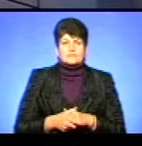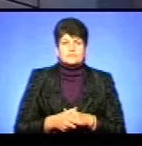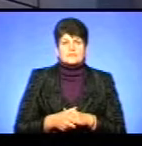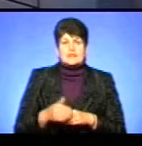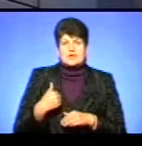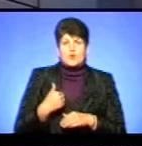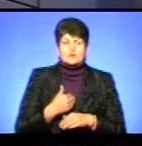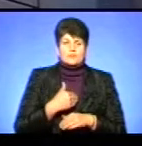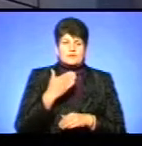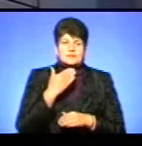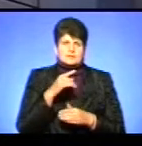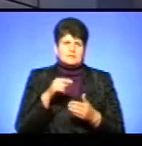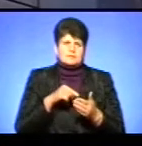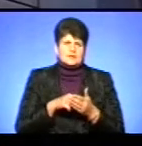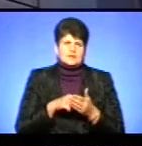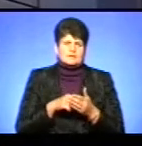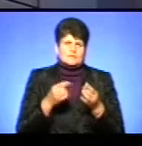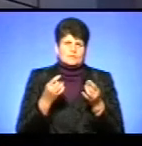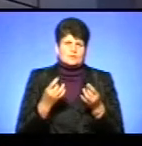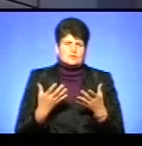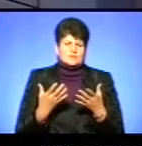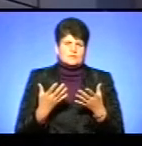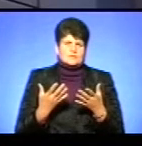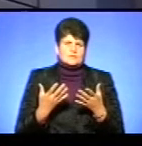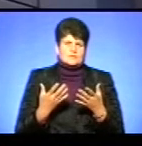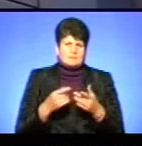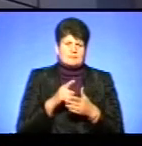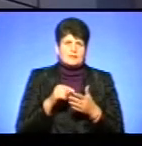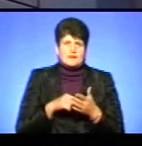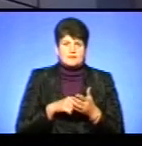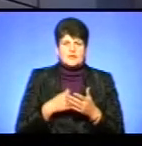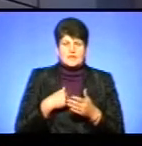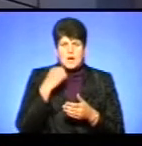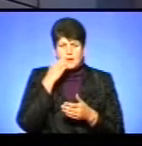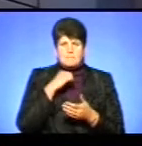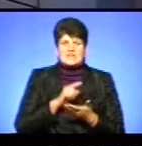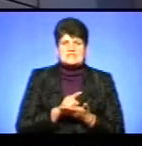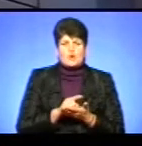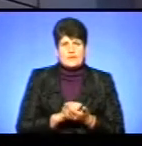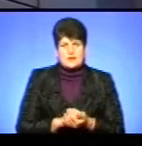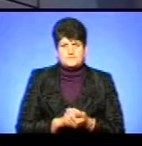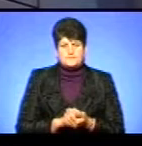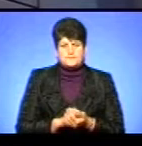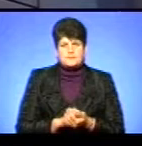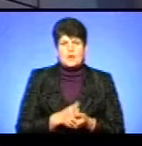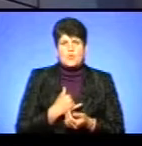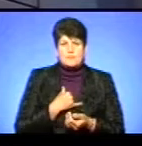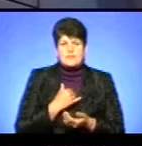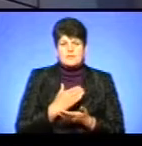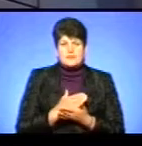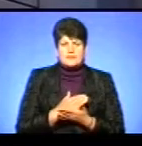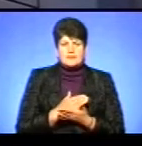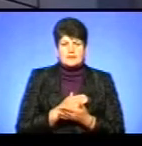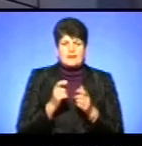Я хотів би задати таке чисто побудове питання. Я пенсіонер, в мене є,